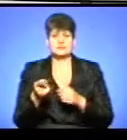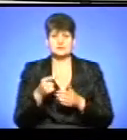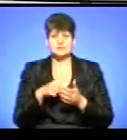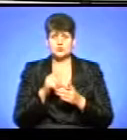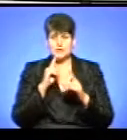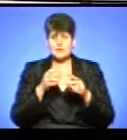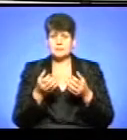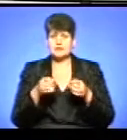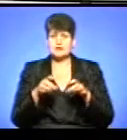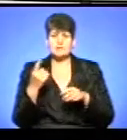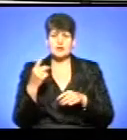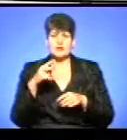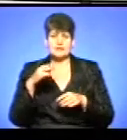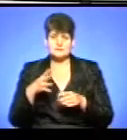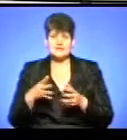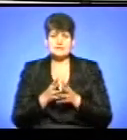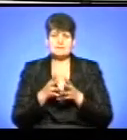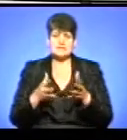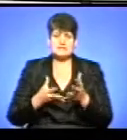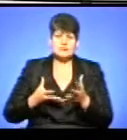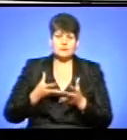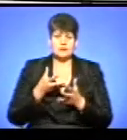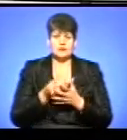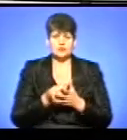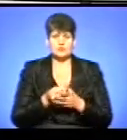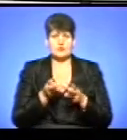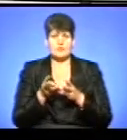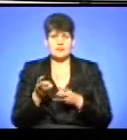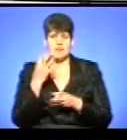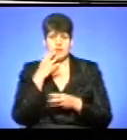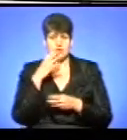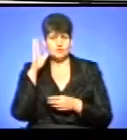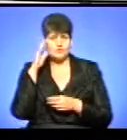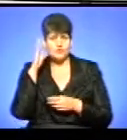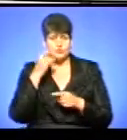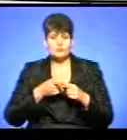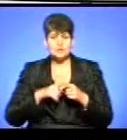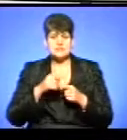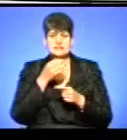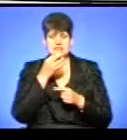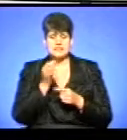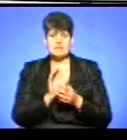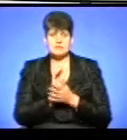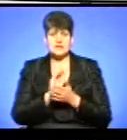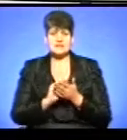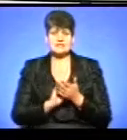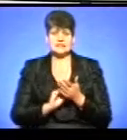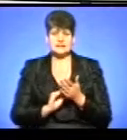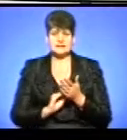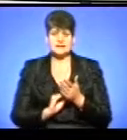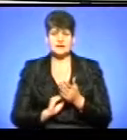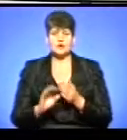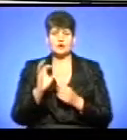з 1 листопада збільшити оплату за опалення і гарячу воду. Про це нам повідомив прес-секретар Тернопіль міськтеплокомуненерго